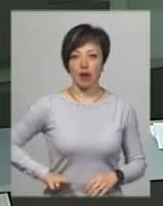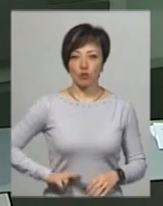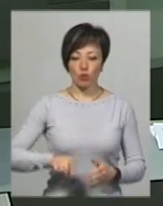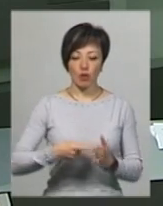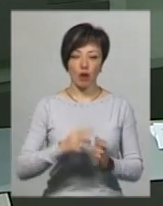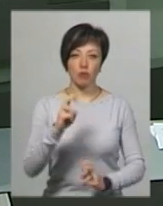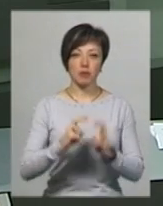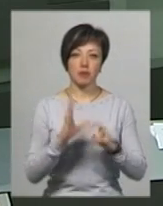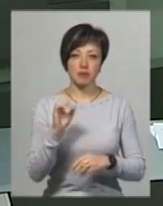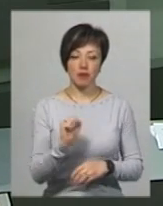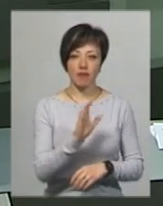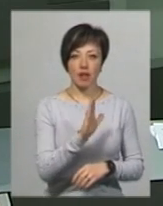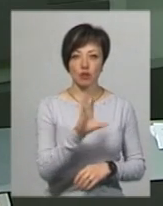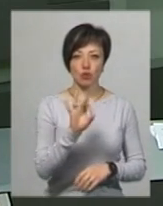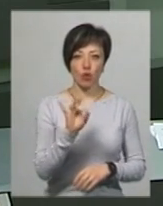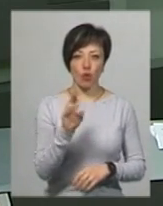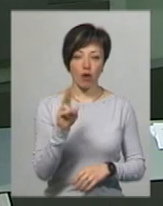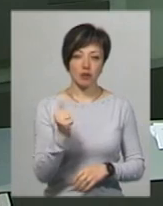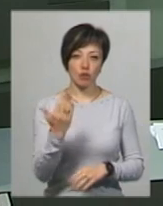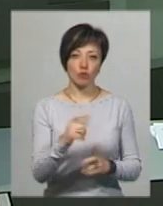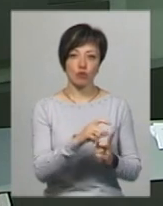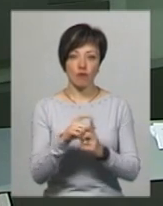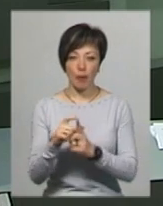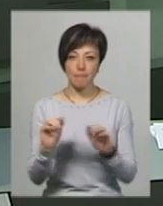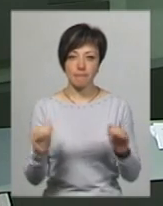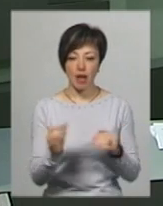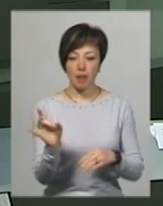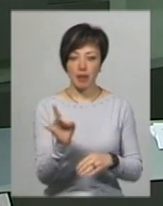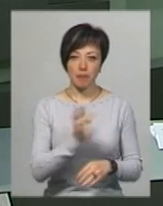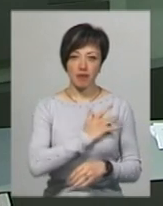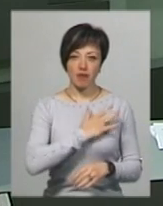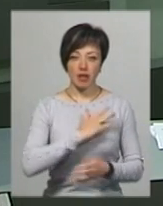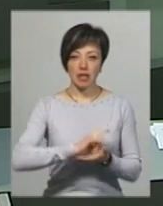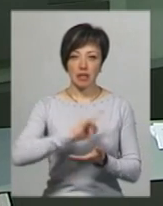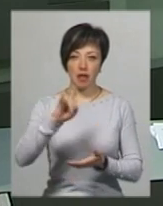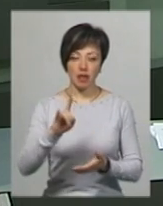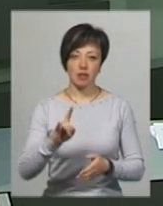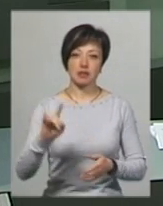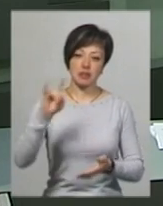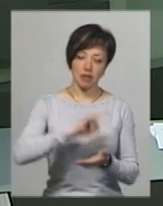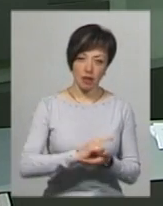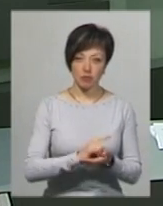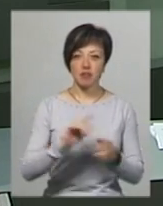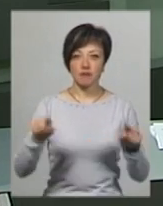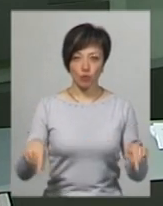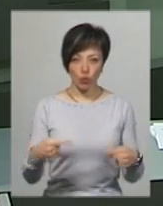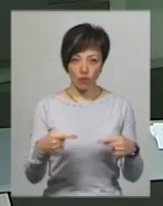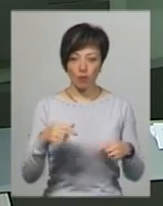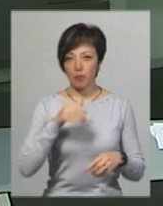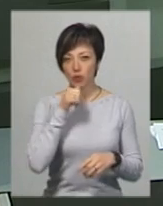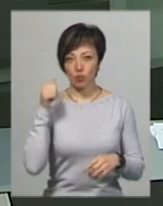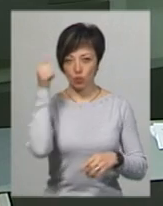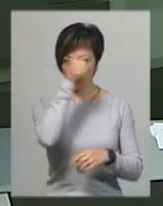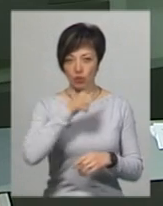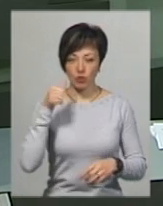комунального підприємства Валерій Сурока. За його словами, малогабаритні приватні літаки злітатимуть та сідатимуть з відновленої у минулому